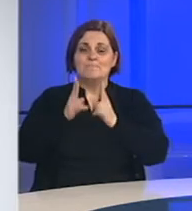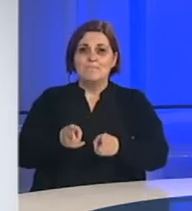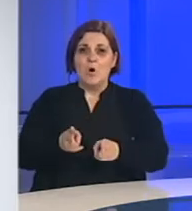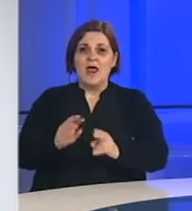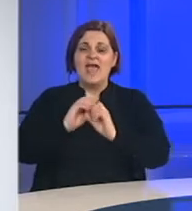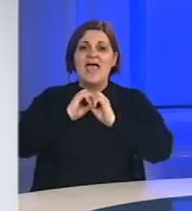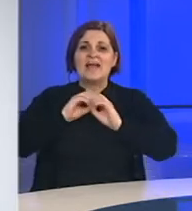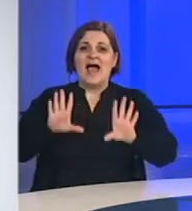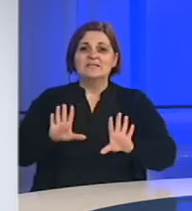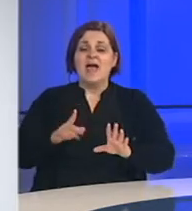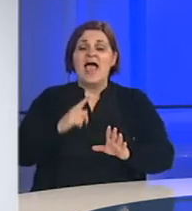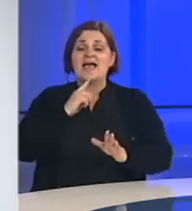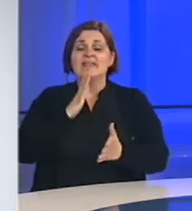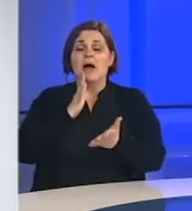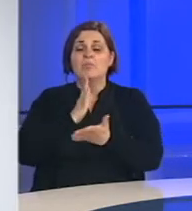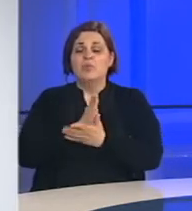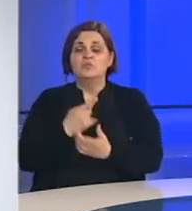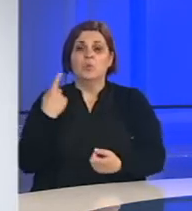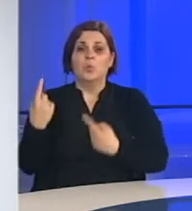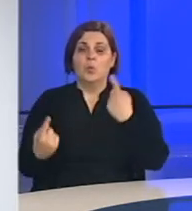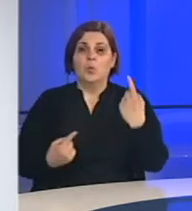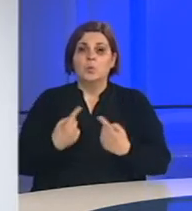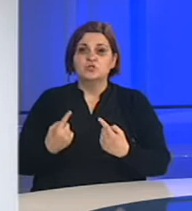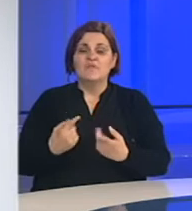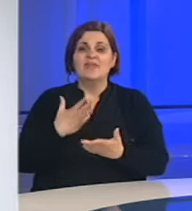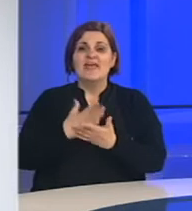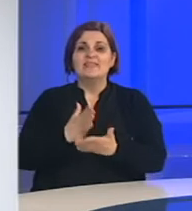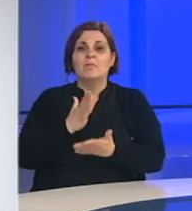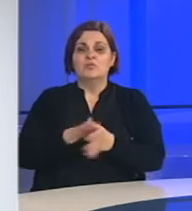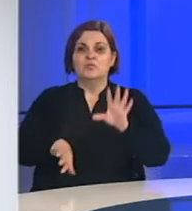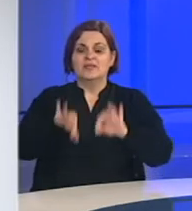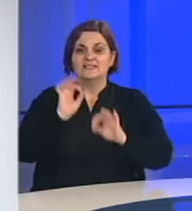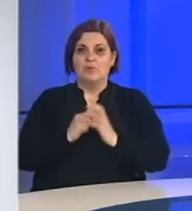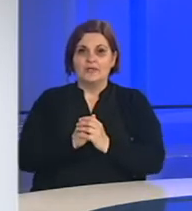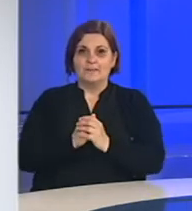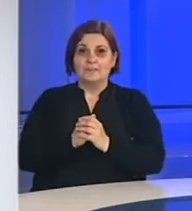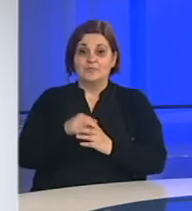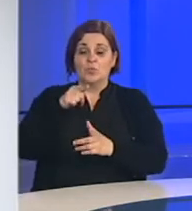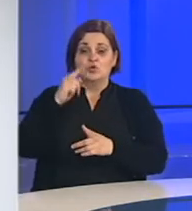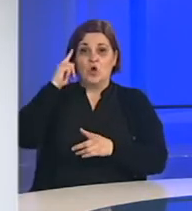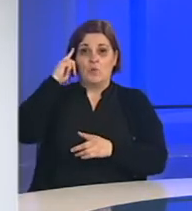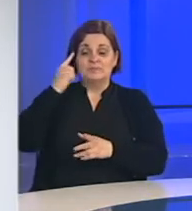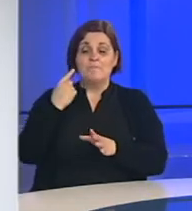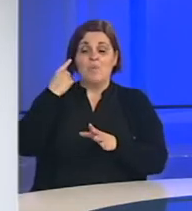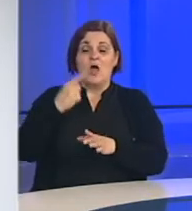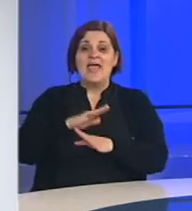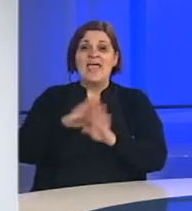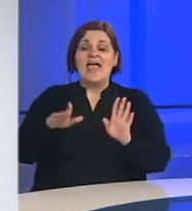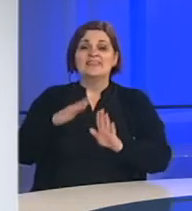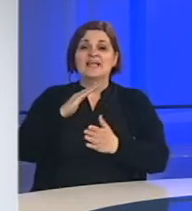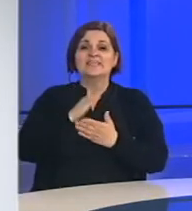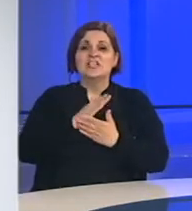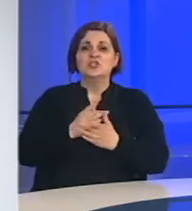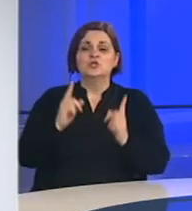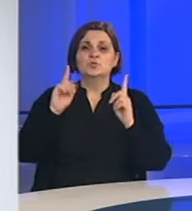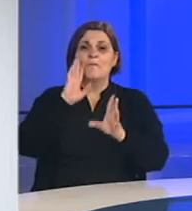raspisati po sticanju neophodnih uslova za raspisivanje i održavanje izbora. U tom smislu posjećamo da su rješenjem